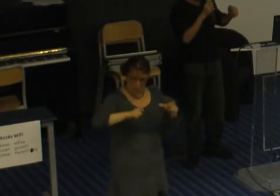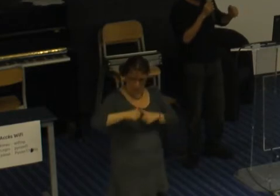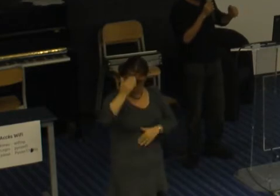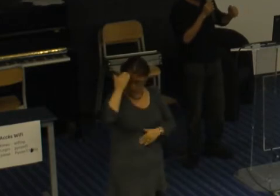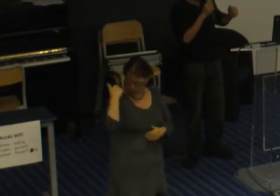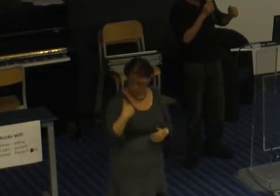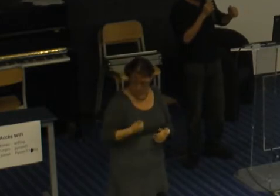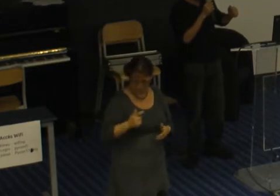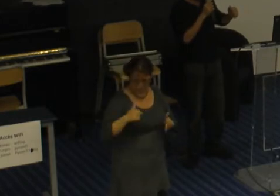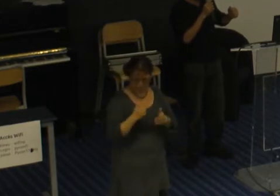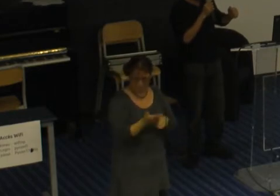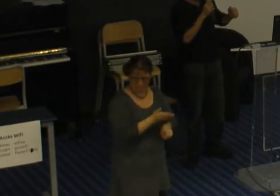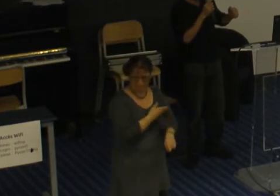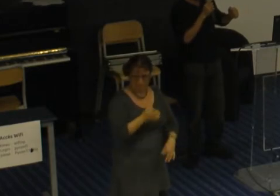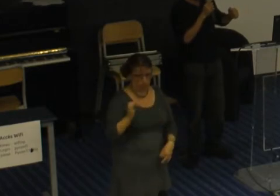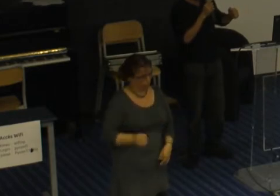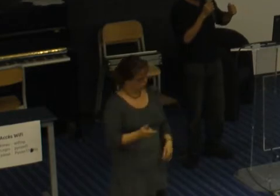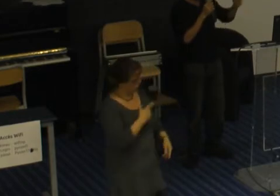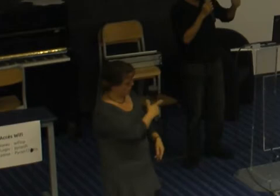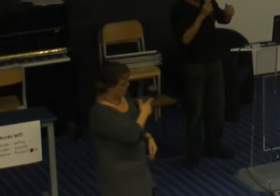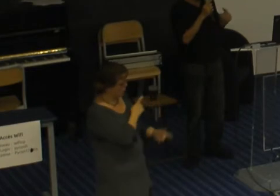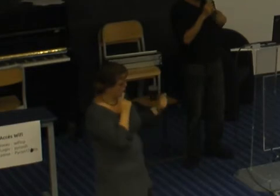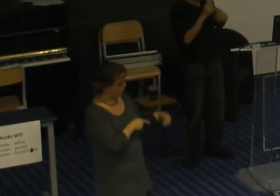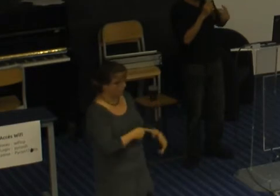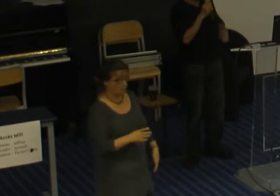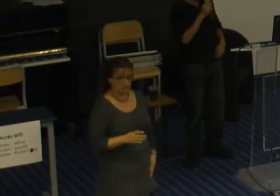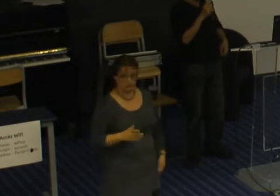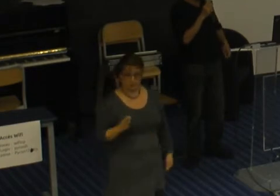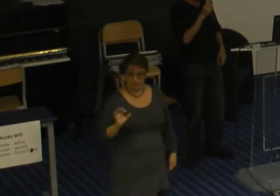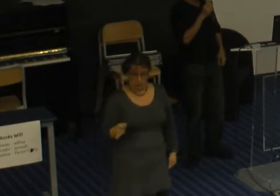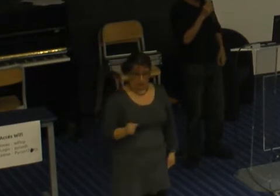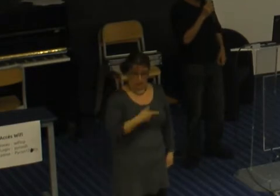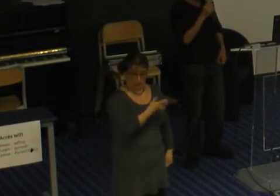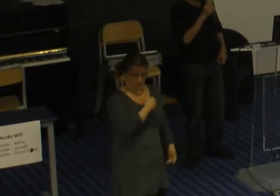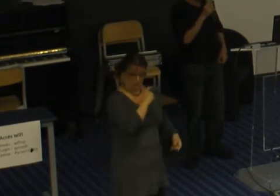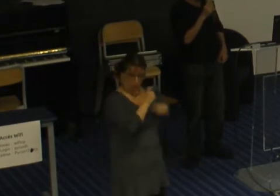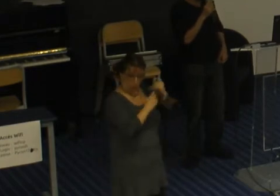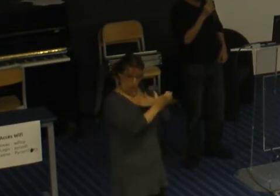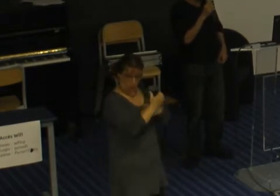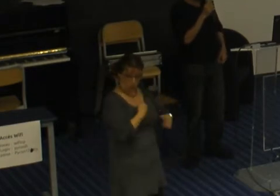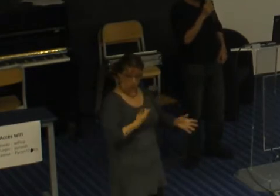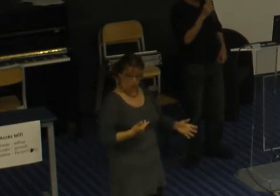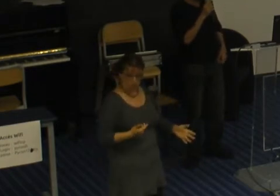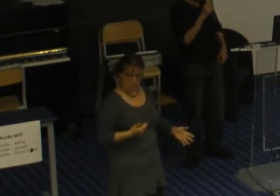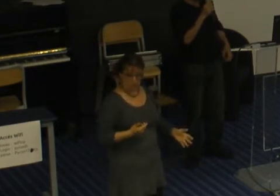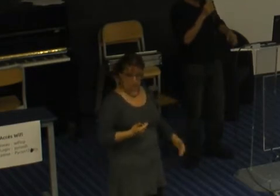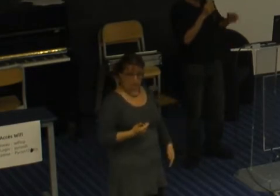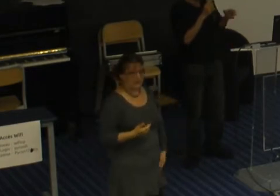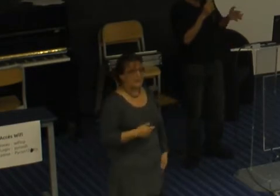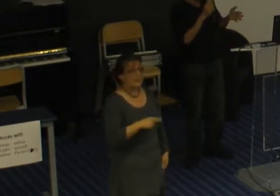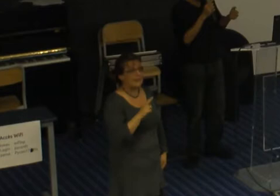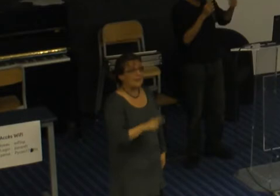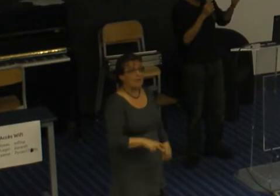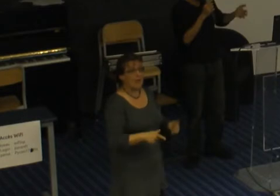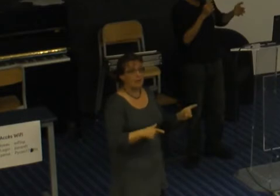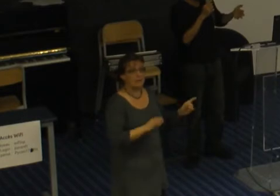se sont mis à me dire mais en fait, tu en conflit, ben ouais, mais c'est toi qui es violent parce que voilà, mais j'ai fait quoi de violent ? Il n personne qui n jamais